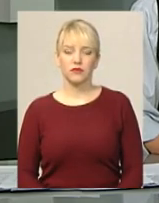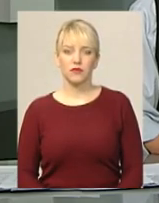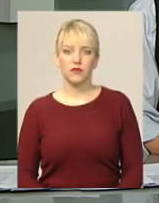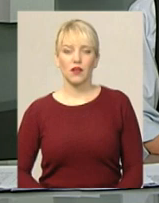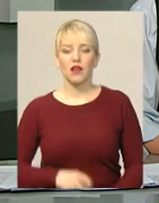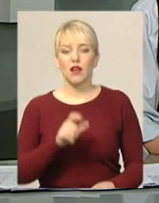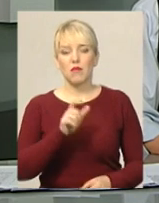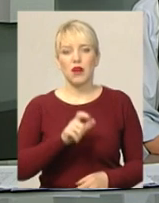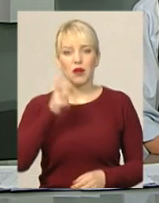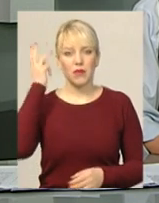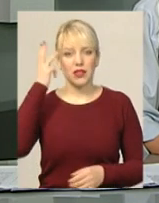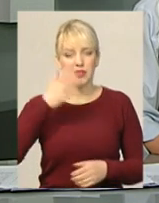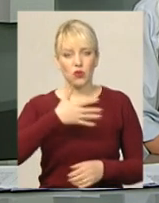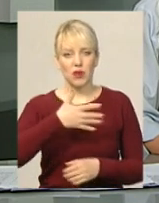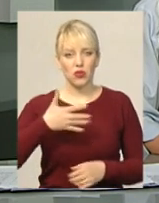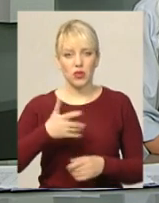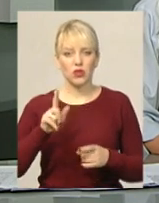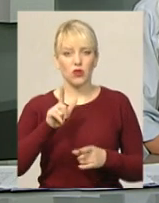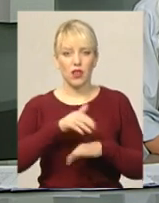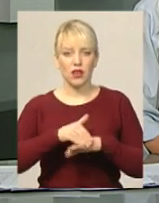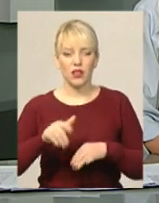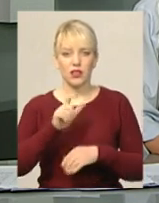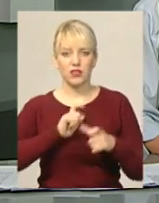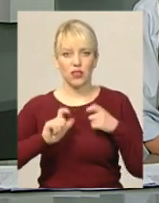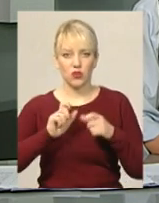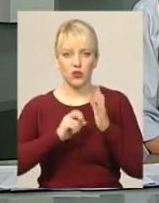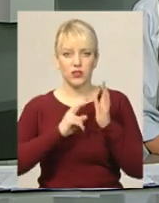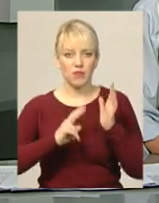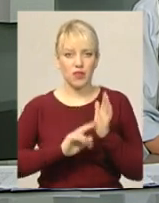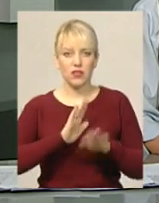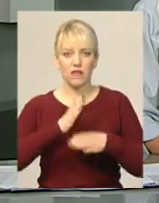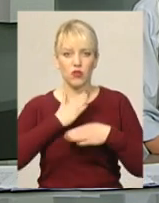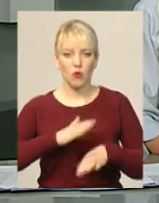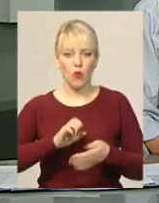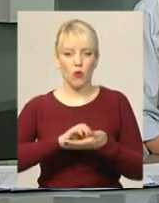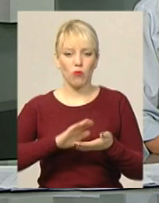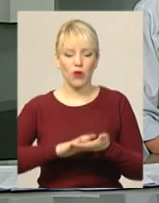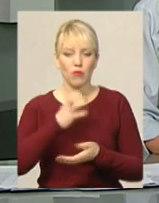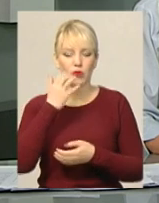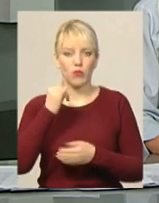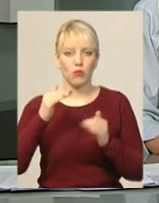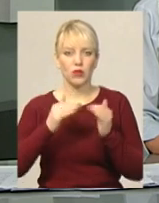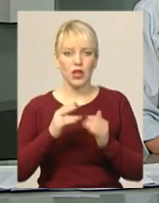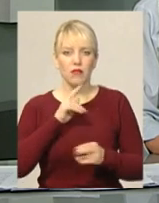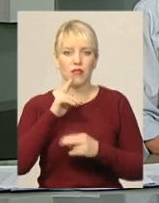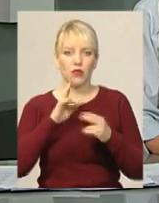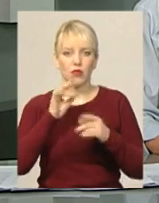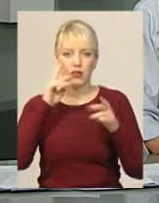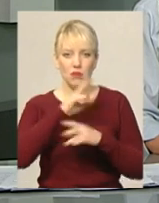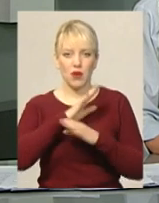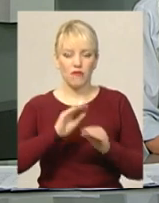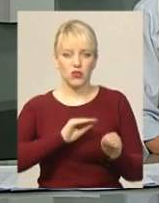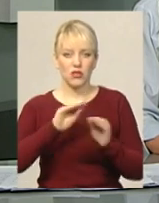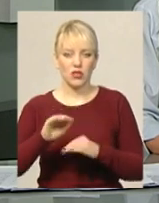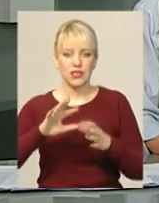Мешканці Хмельницької п'ятиповерхівки, що на інститутській 17, невдоволені обліком тепла у будинку Нарікають на неправильно встановлений